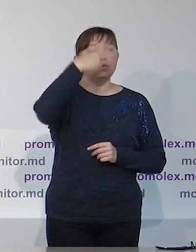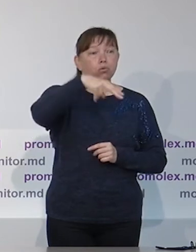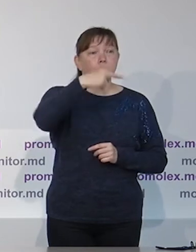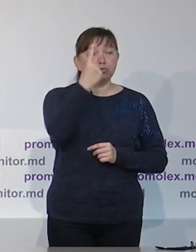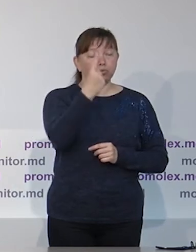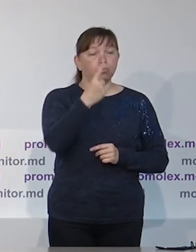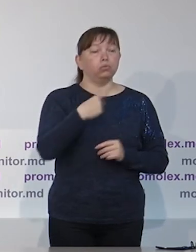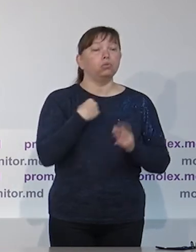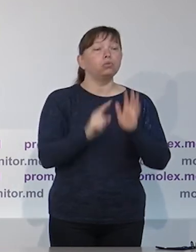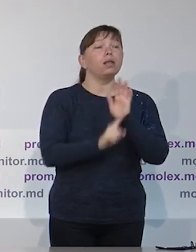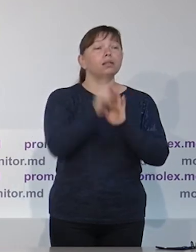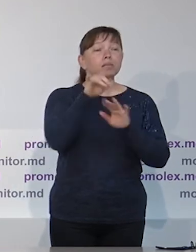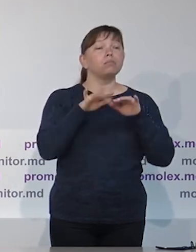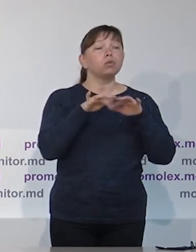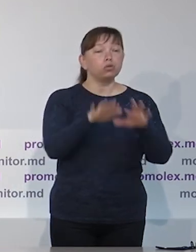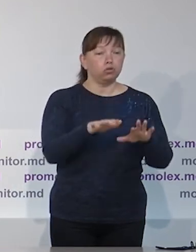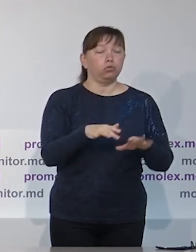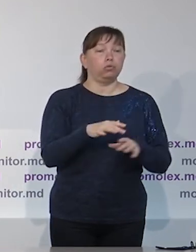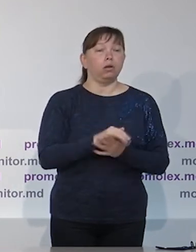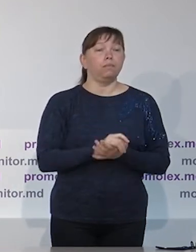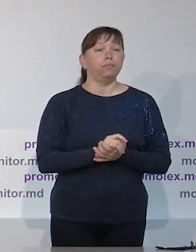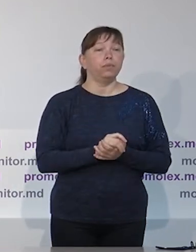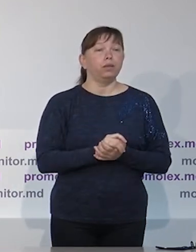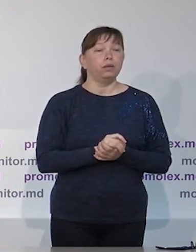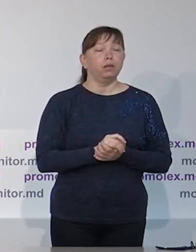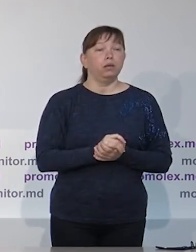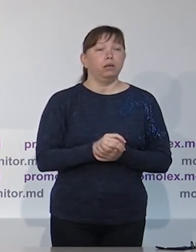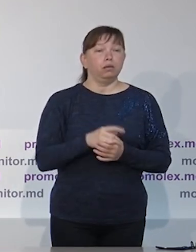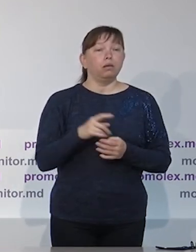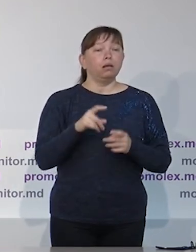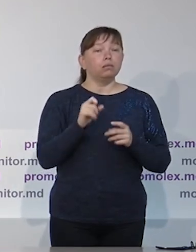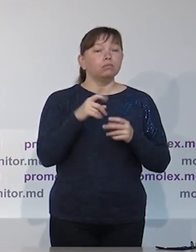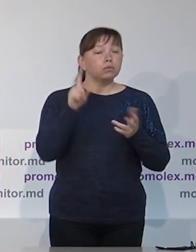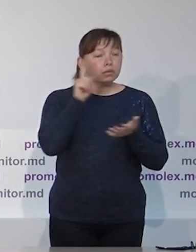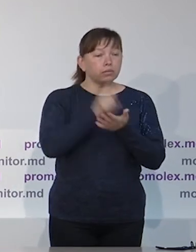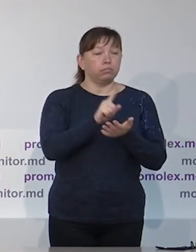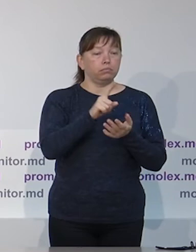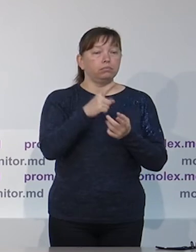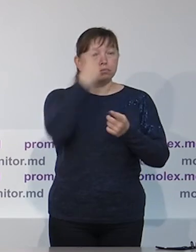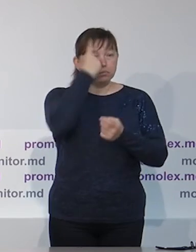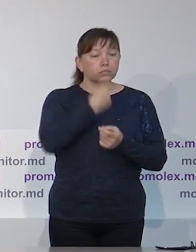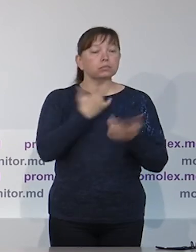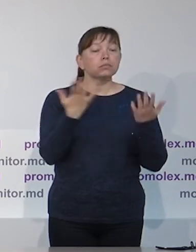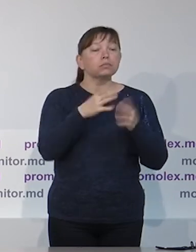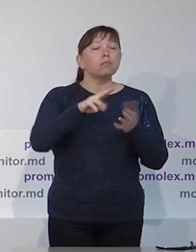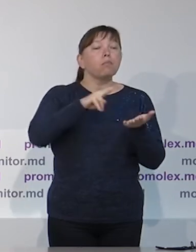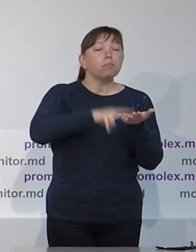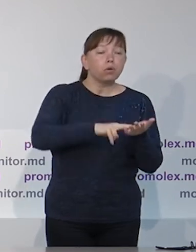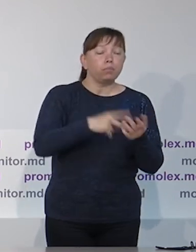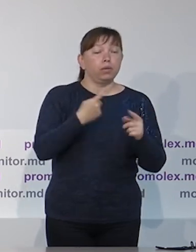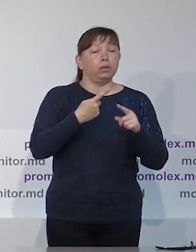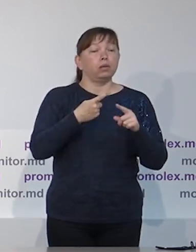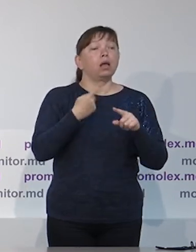должны будем вести мониторинги по этому аспекту. Также